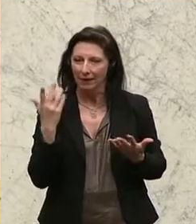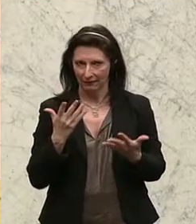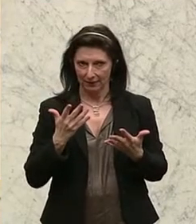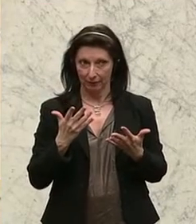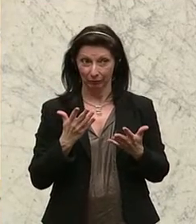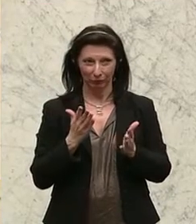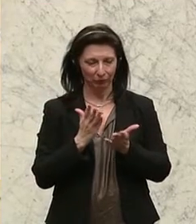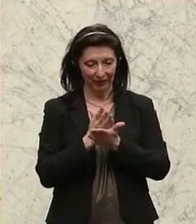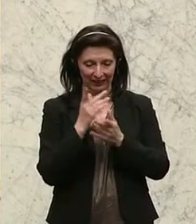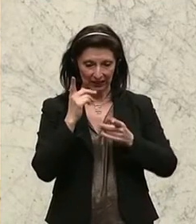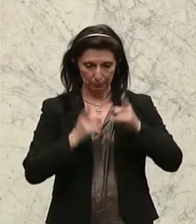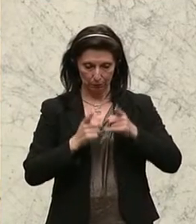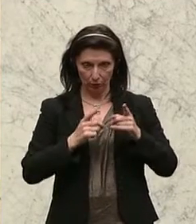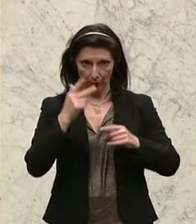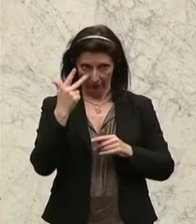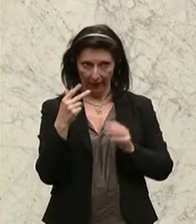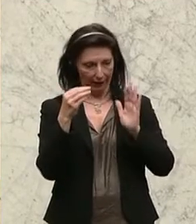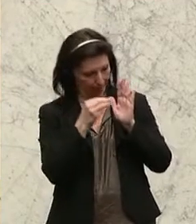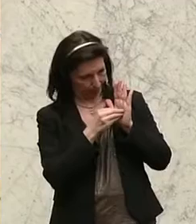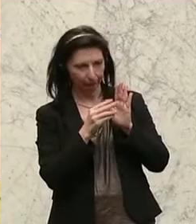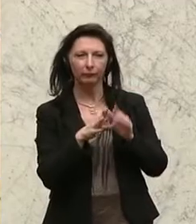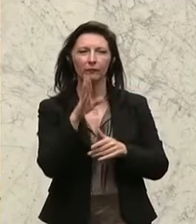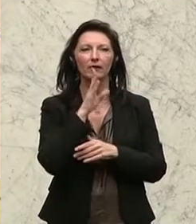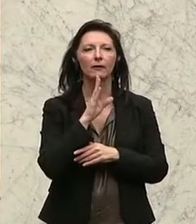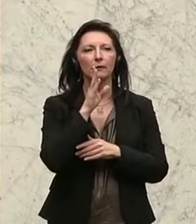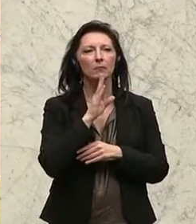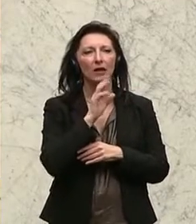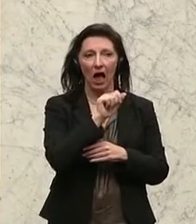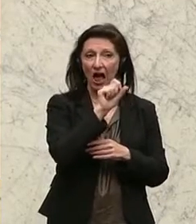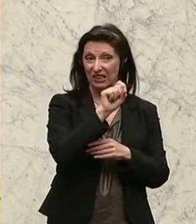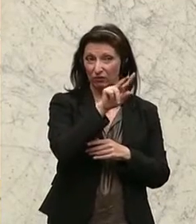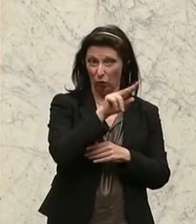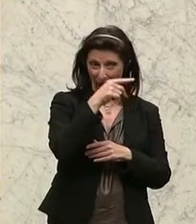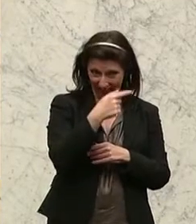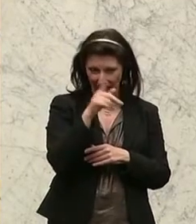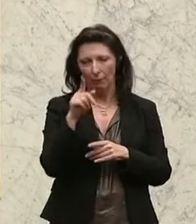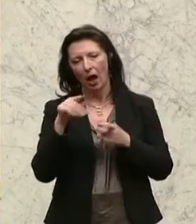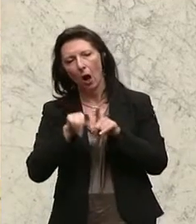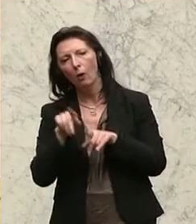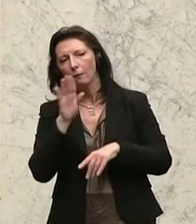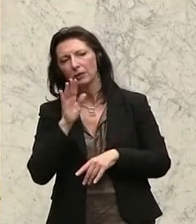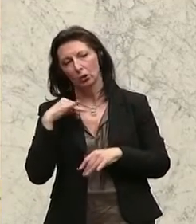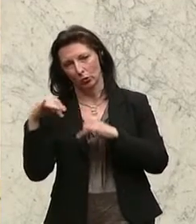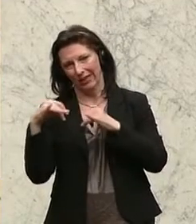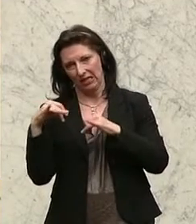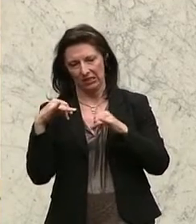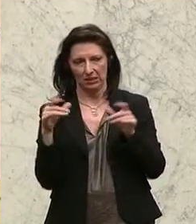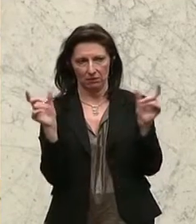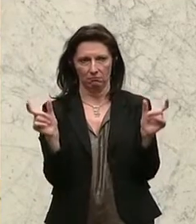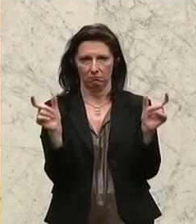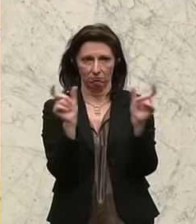Dienstbestimmung 3 besteht die Pension aus einem Anteil ASVG und einem Pensionskassenanteil. Und hier wird